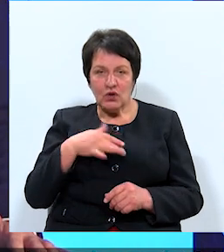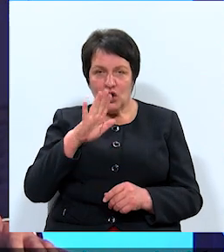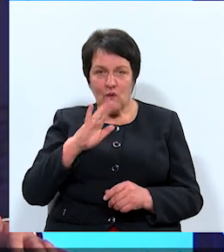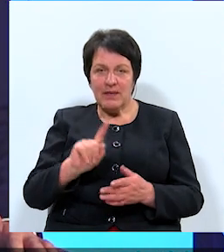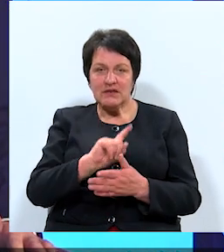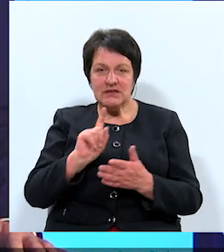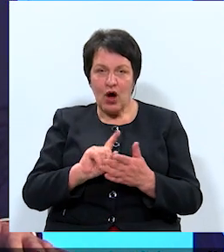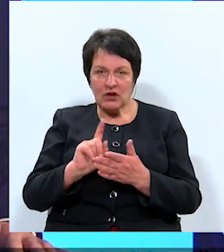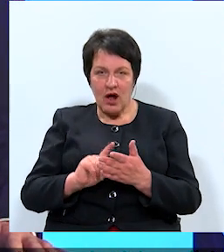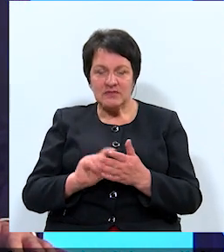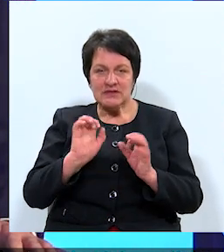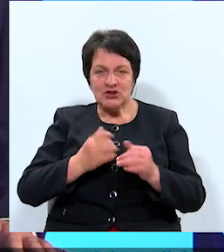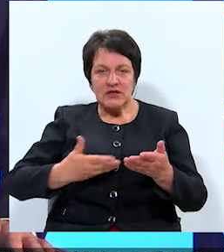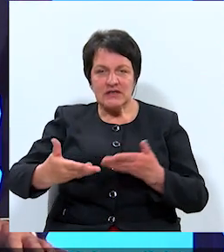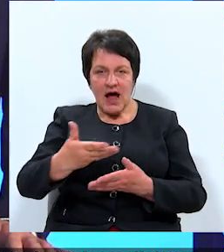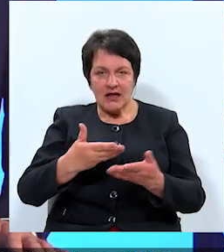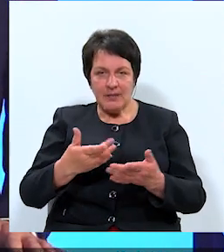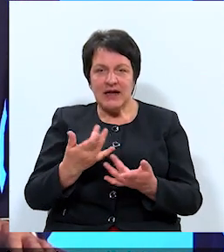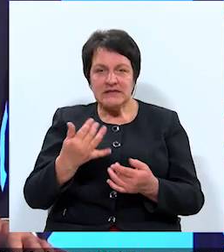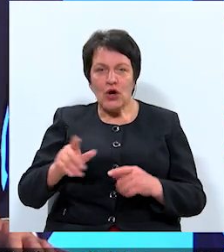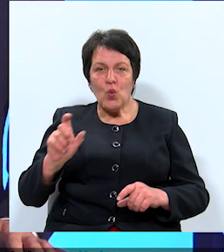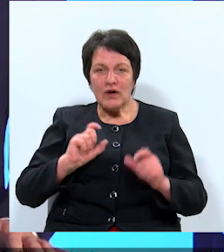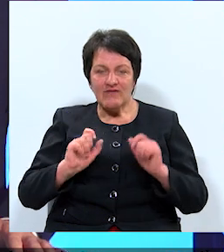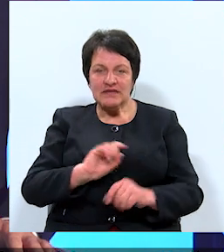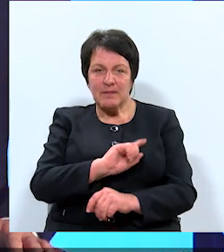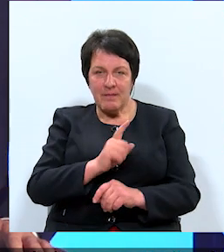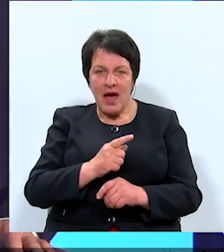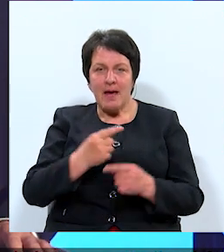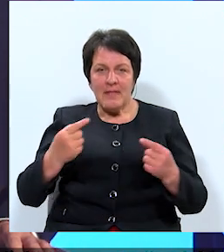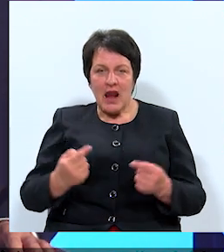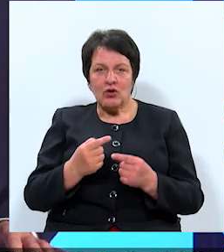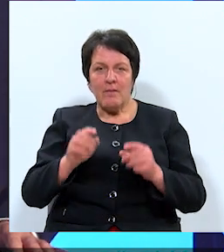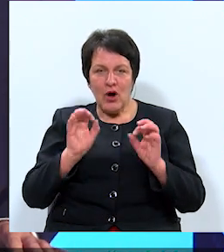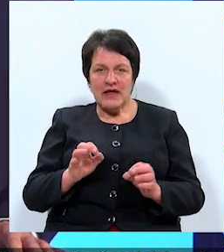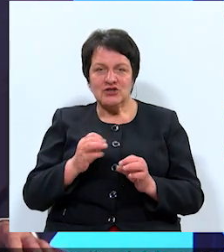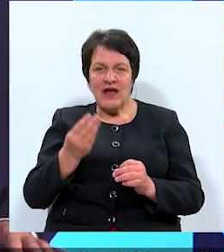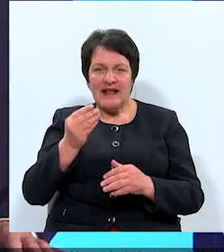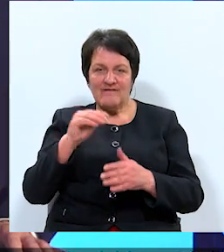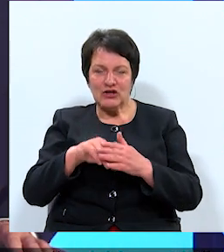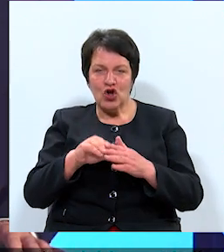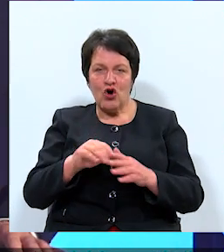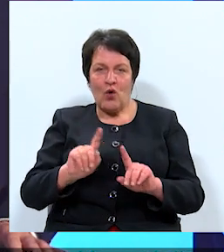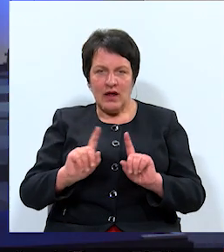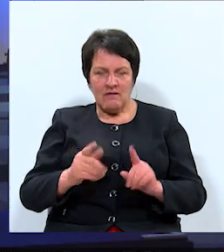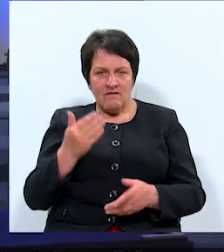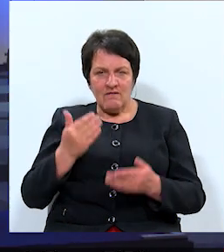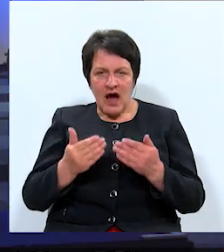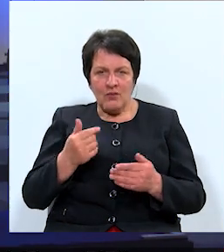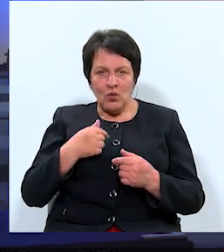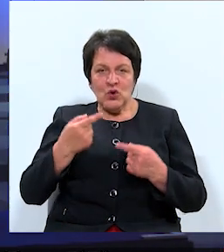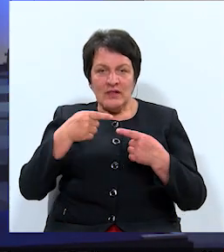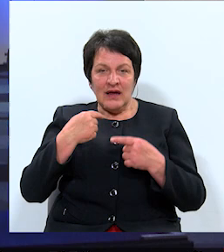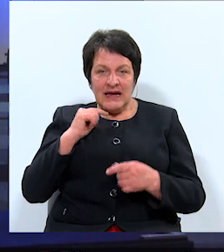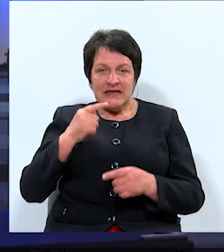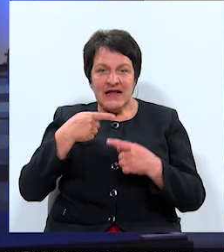jautājums tieši sadarbībai. Cik universitāte spēja pielāgoties potenciāli investoru lietām? Jo varbūt tās mums Rīgas Tehniskā universitāte